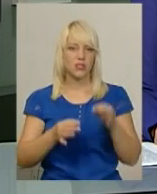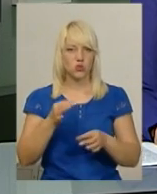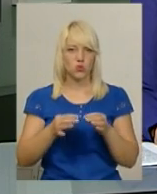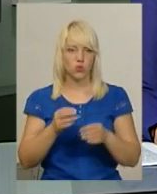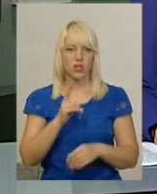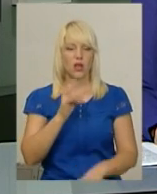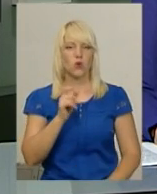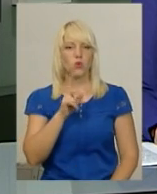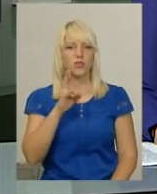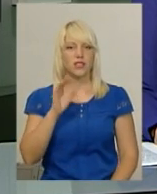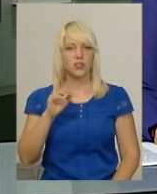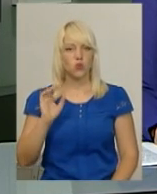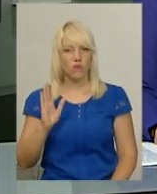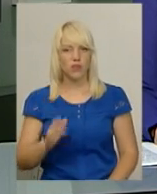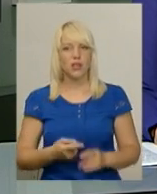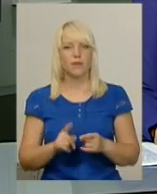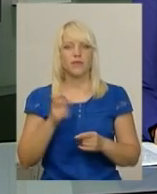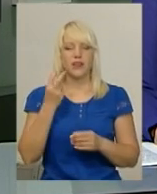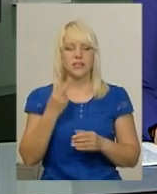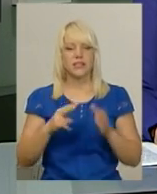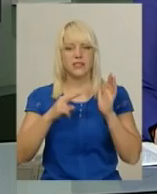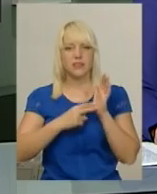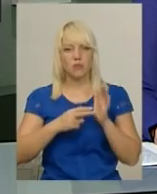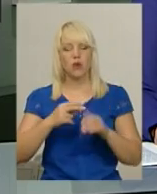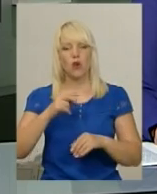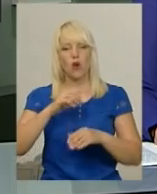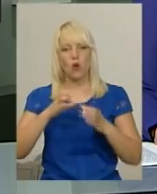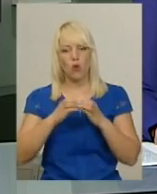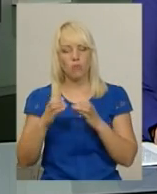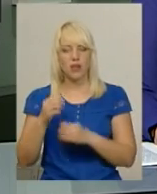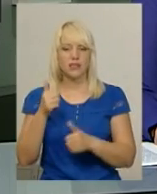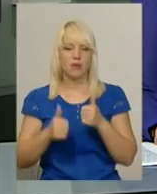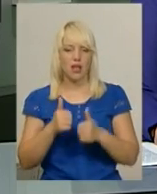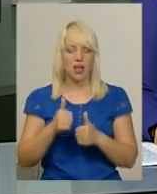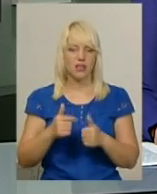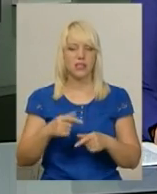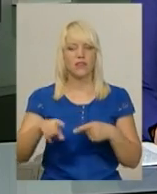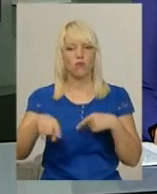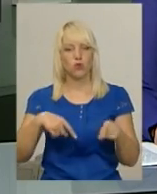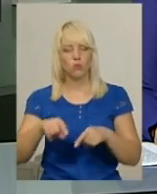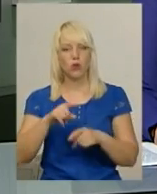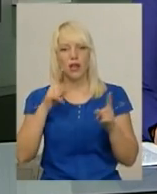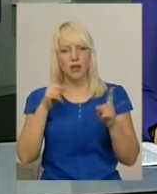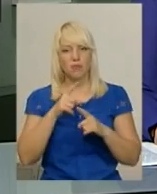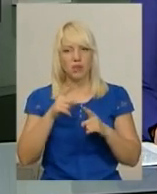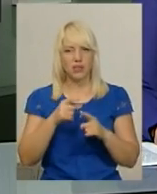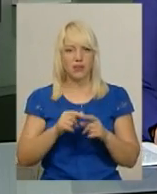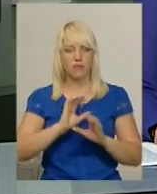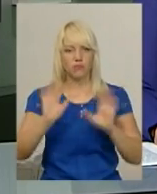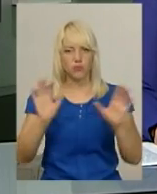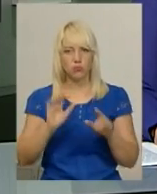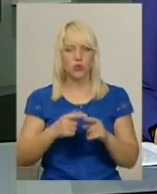Микола Кузніцов. Нагадаю, 26 команд-учасниць змагались в волейболі, мініфутболі, настільному тенісі, шахах і шашках.